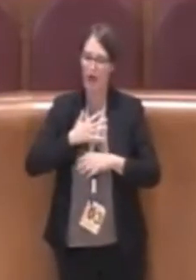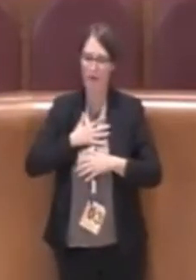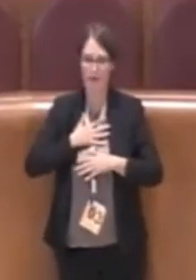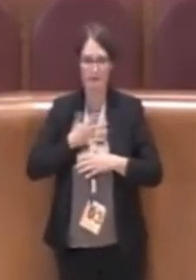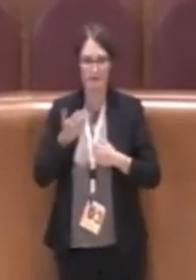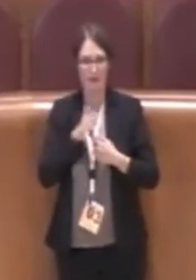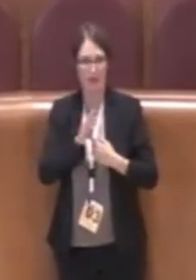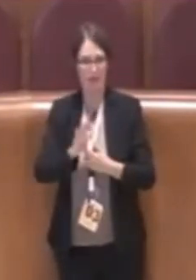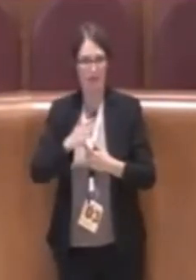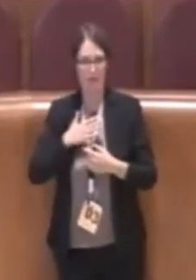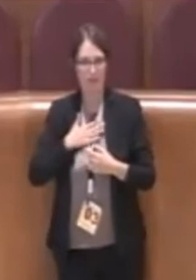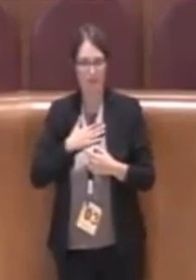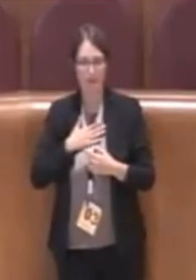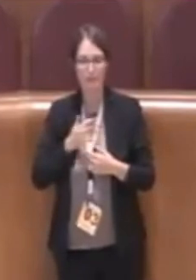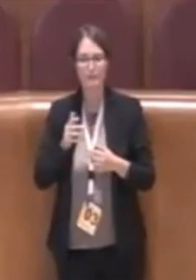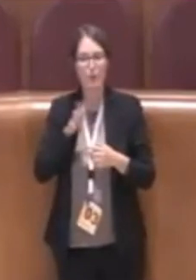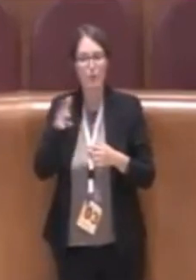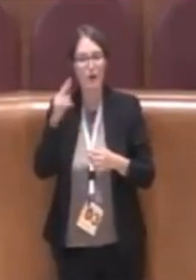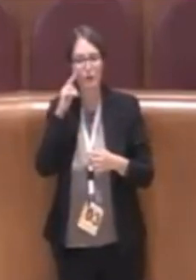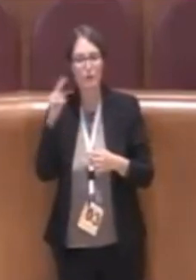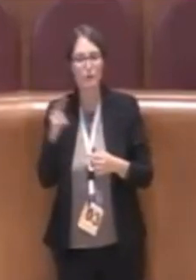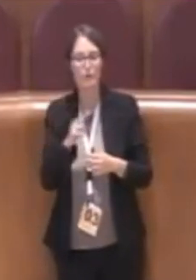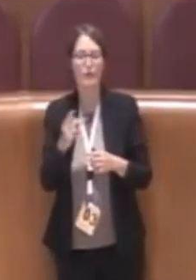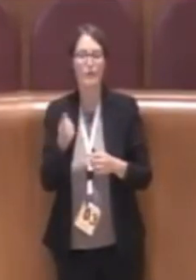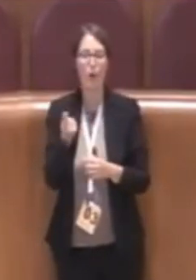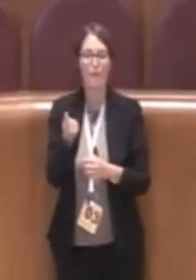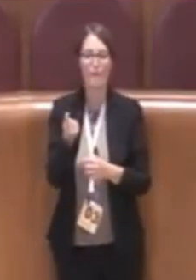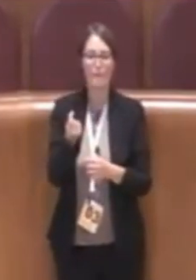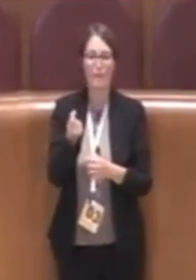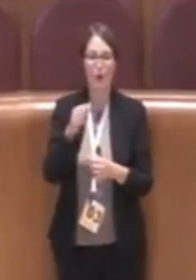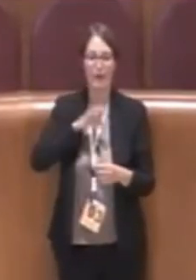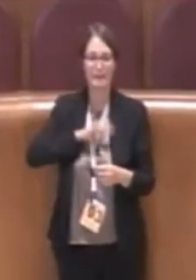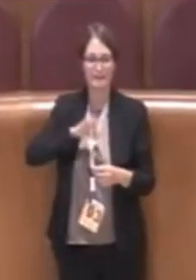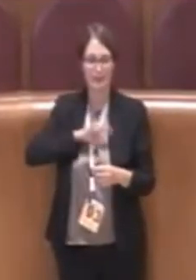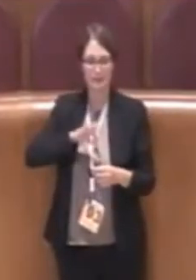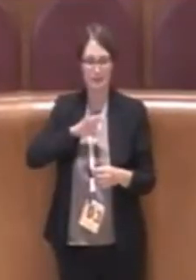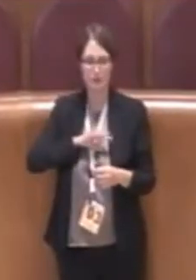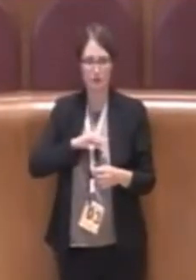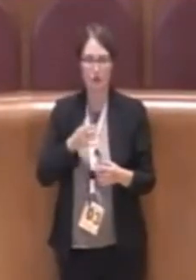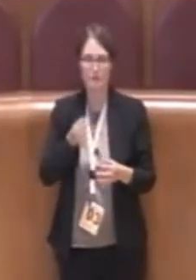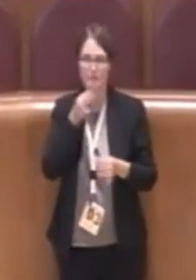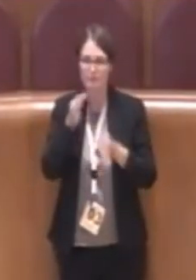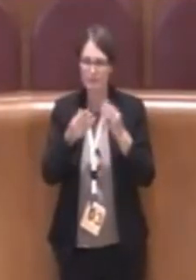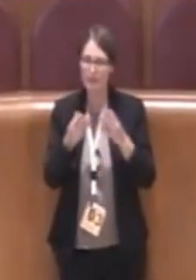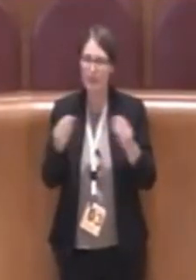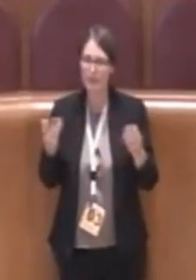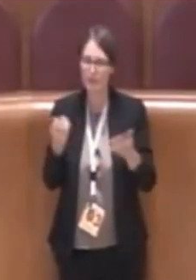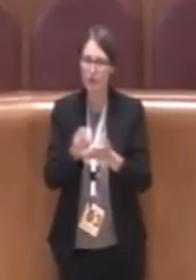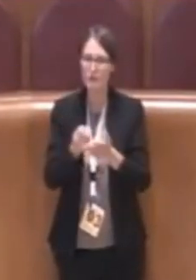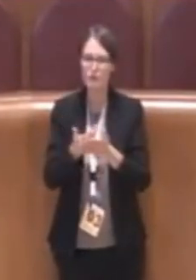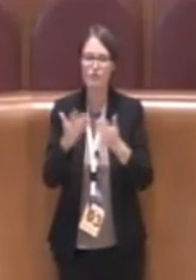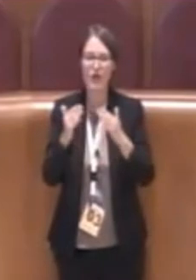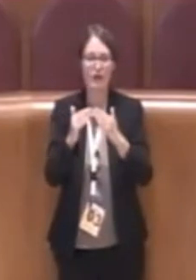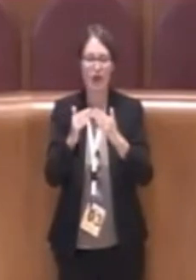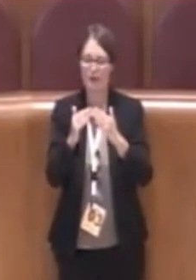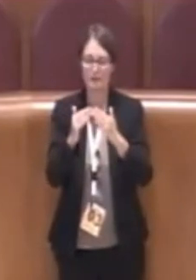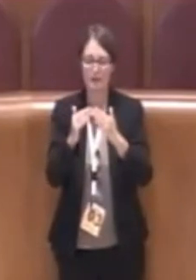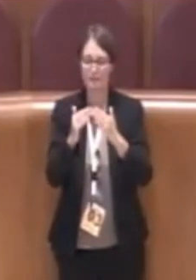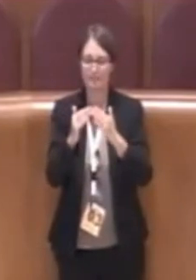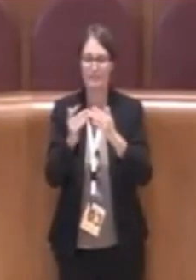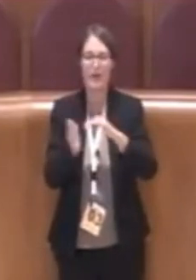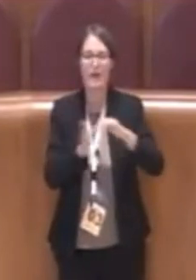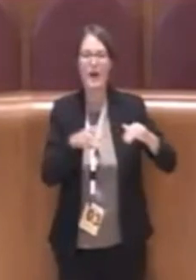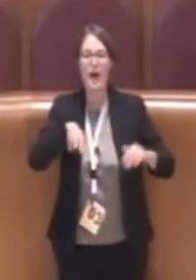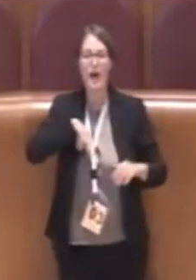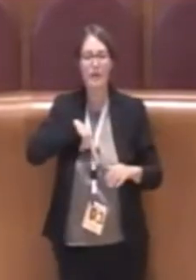appunto è la monetizzazione. A volte capita che al posto delle case il privato che costruisce